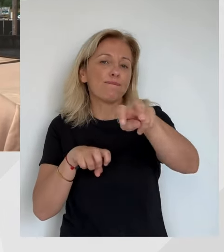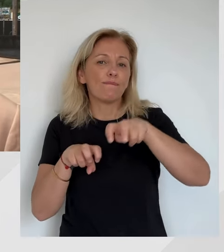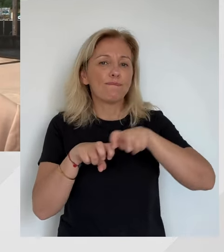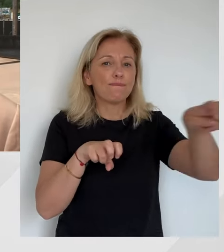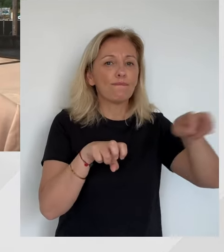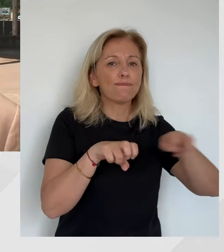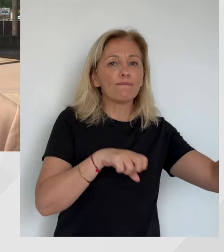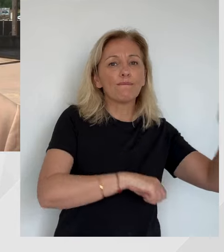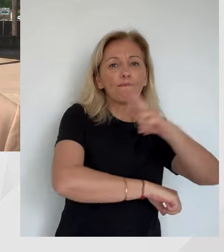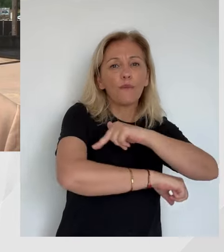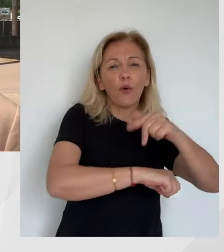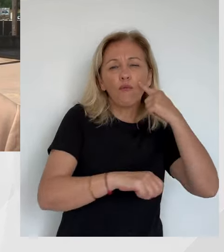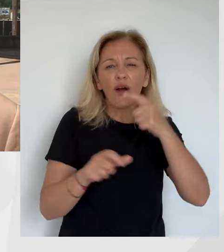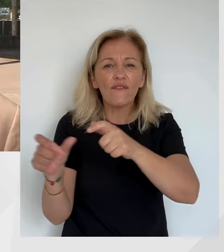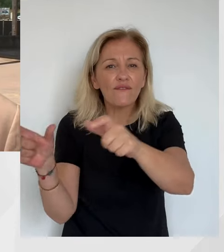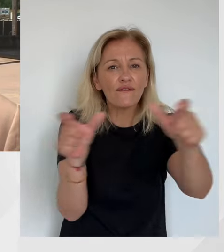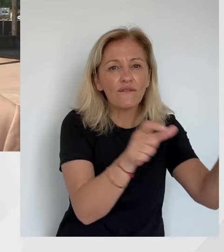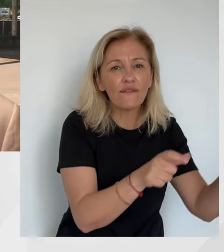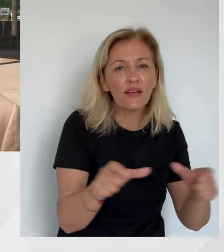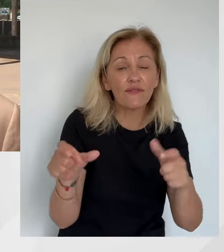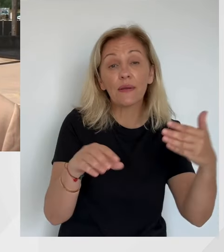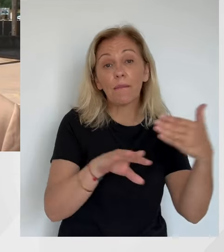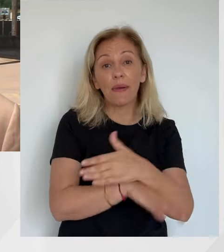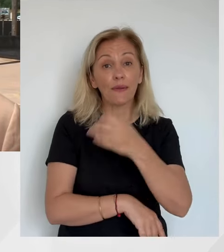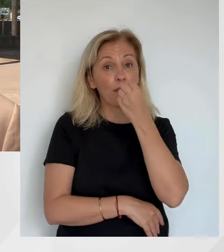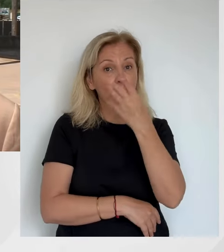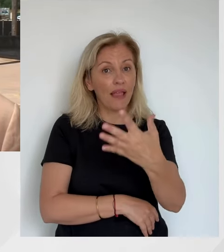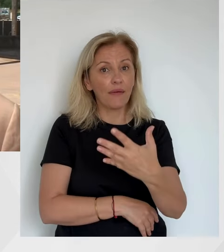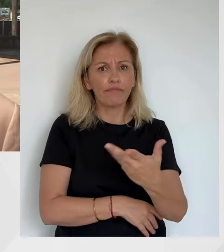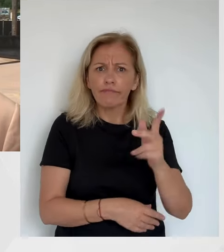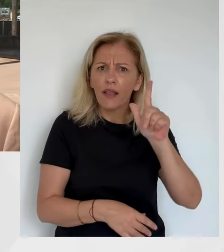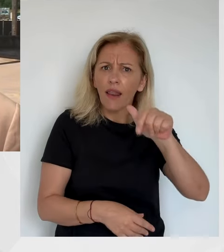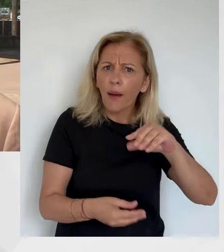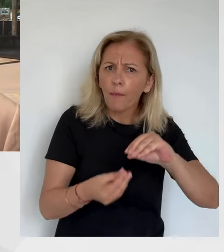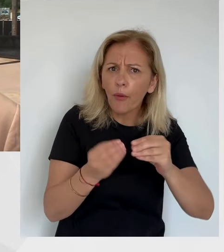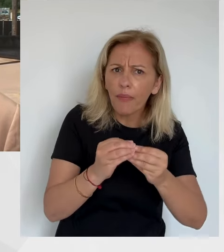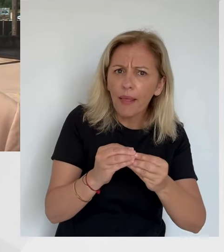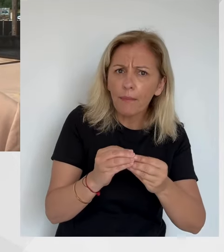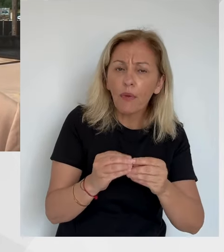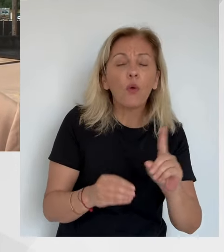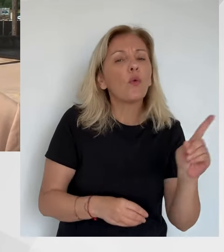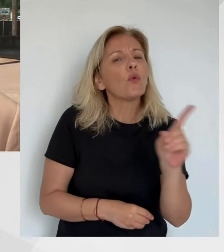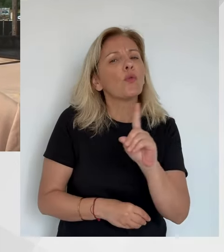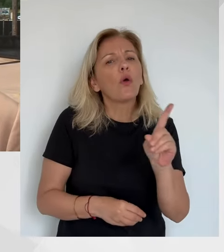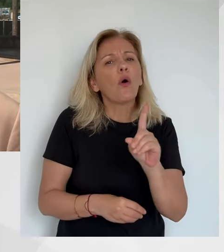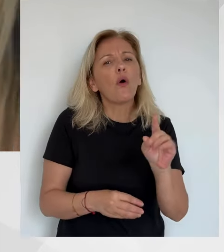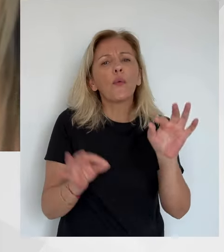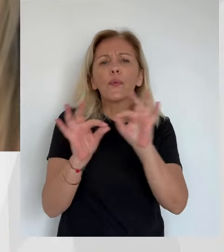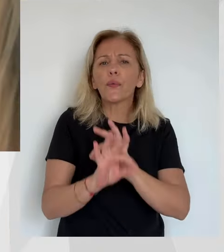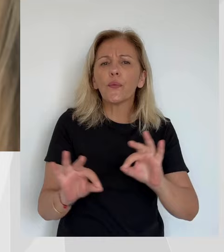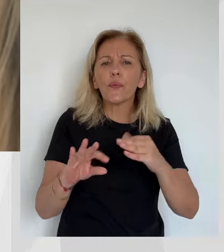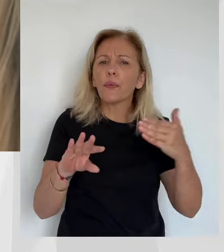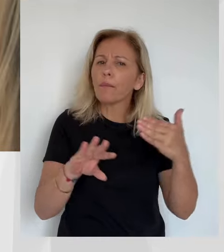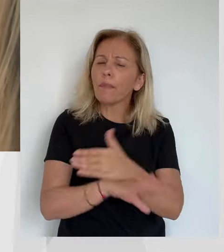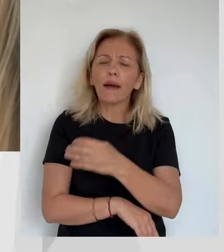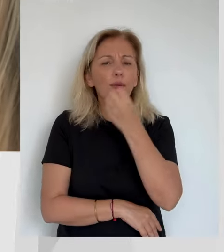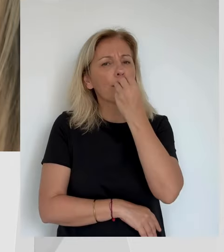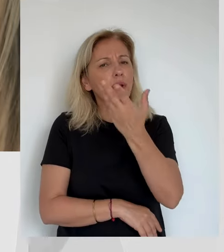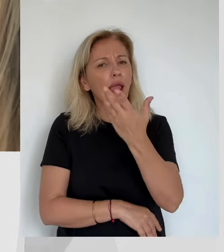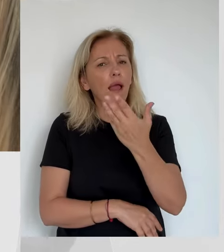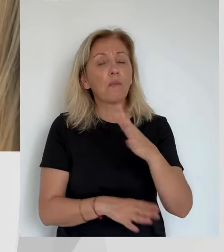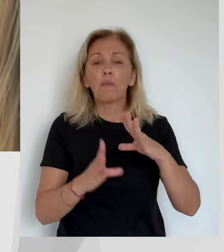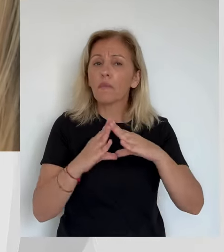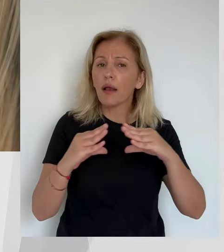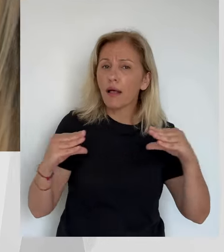regarde que tout se passe bien. Il n pas eu d'incident ? Il n a eu aucun incident. Au contraire, tout se déroule avec sérénité. À